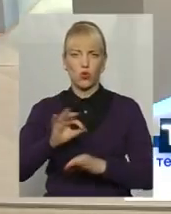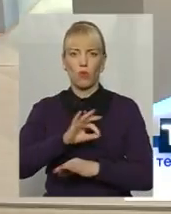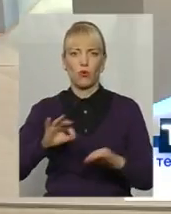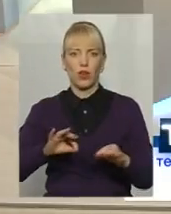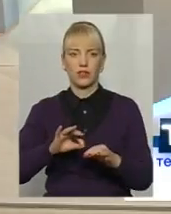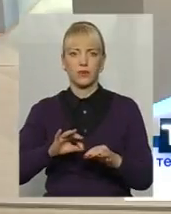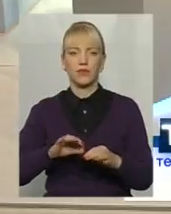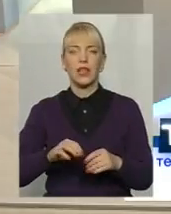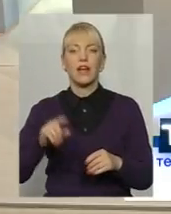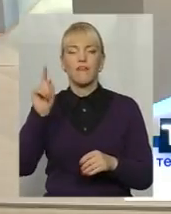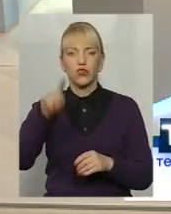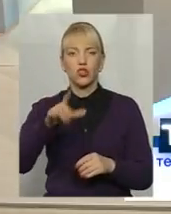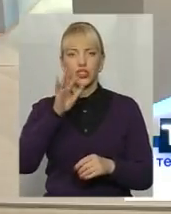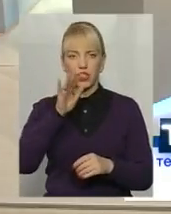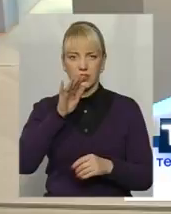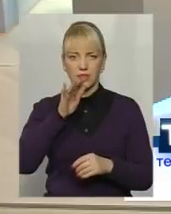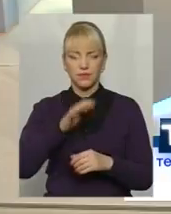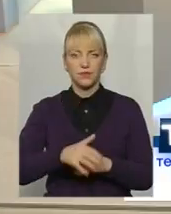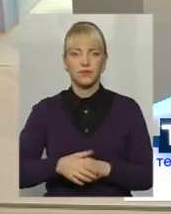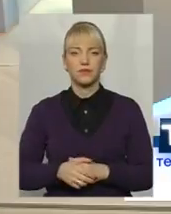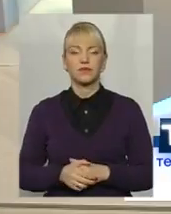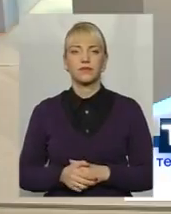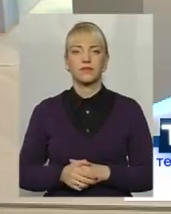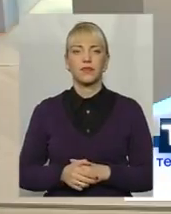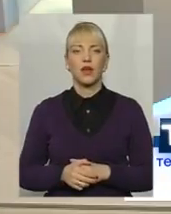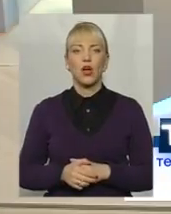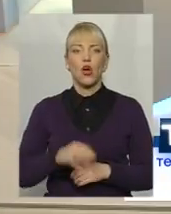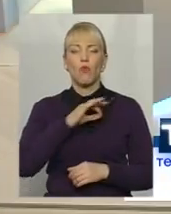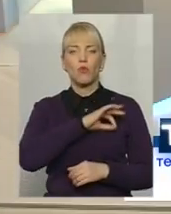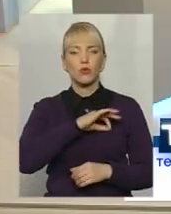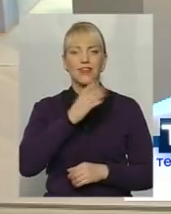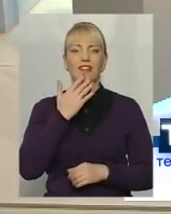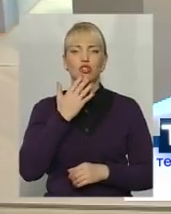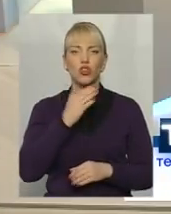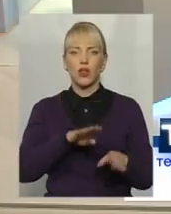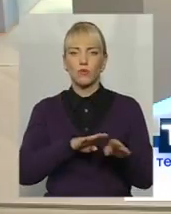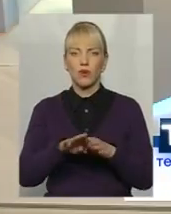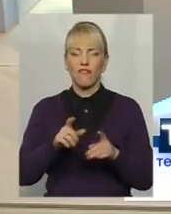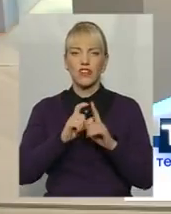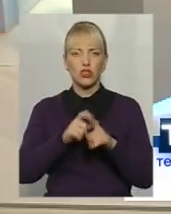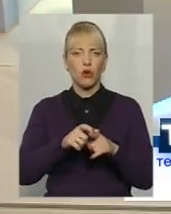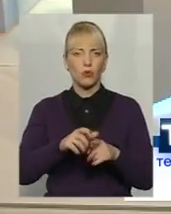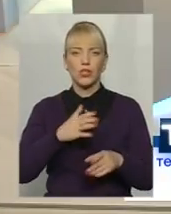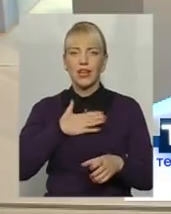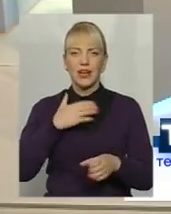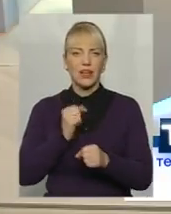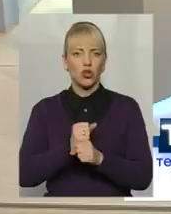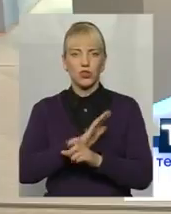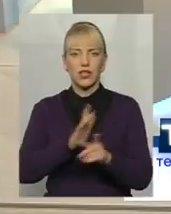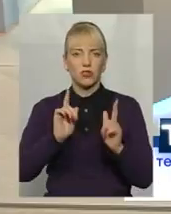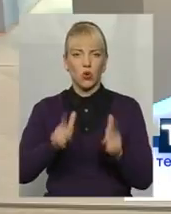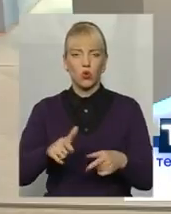В той же час проспілки на національному рівні висловлюють категоричну незгоду з положенням